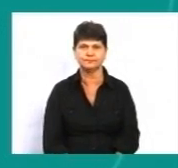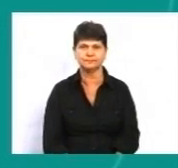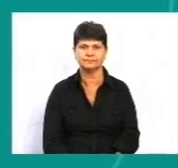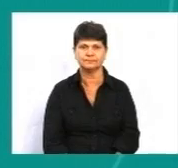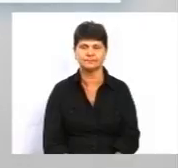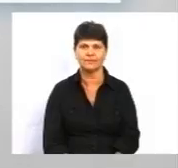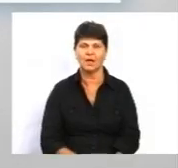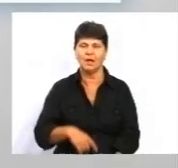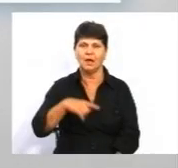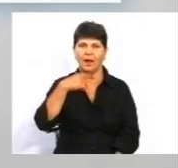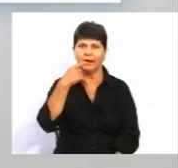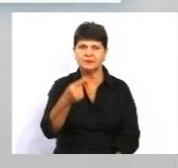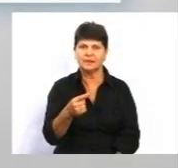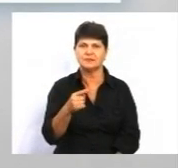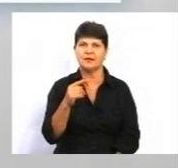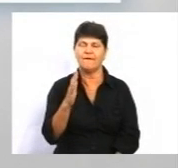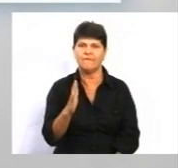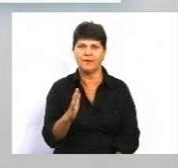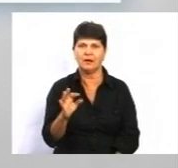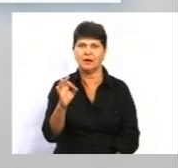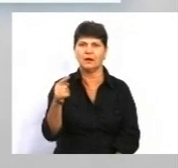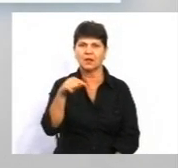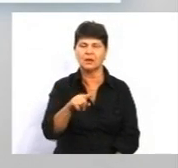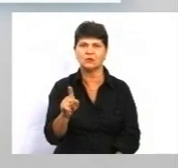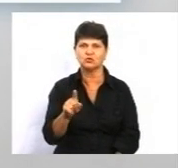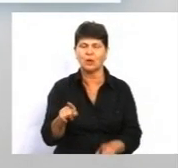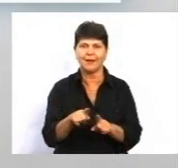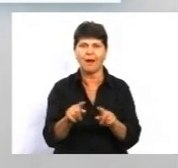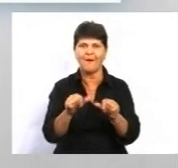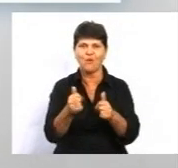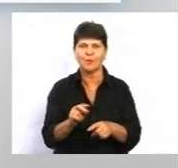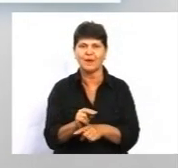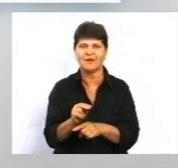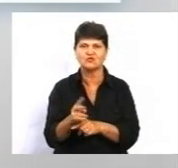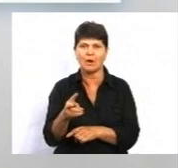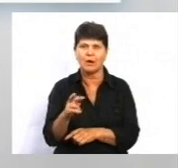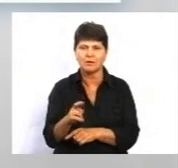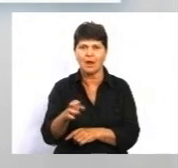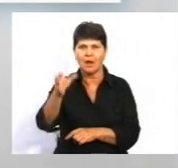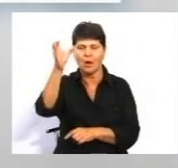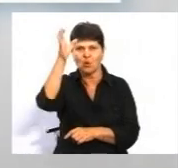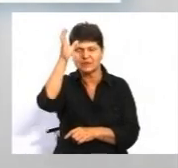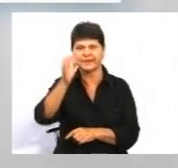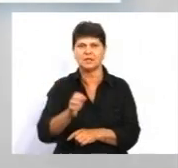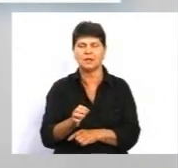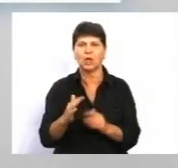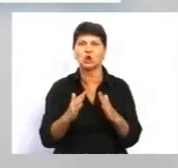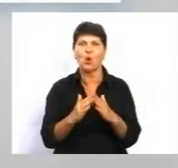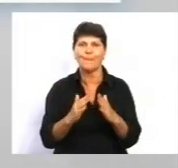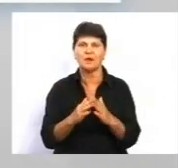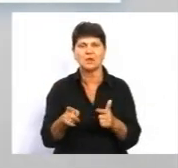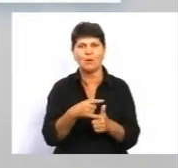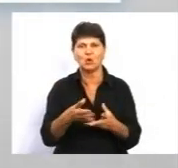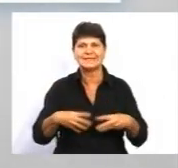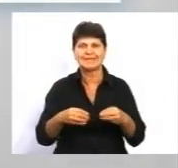Йдеться про те, що ось такі форми навчання – освіт, домашня або сімейна